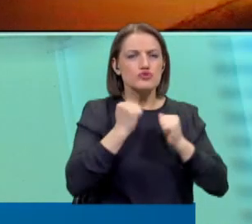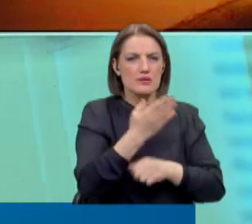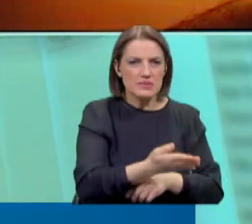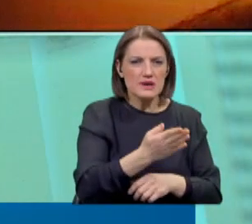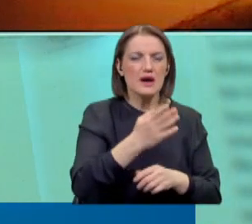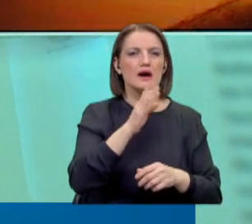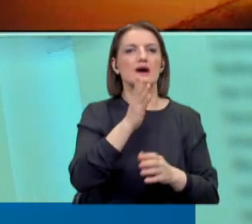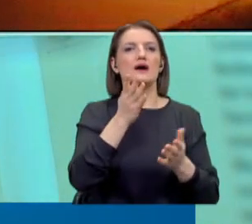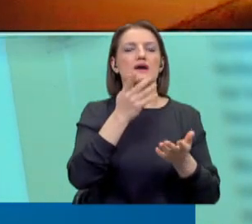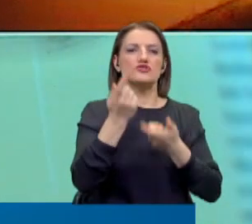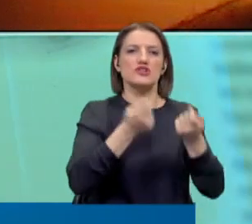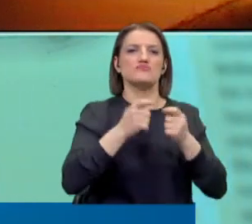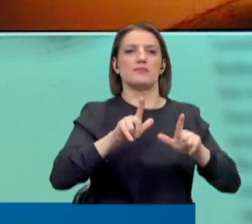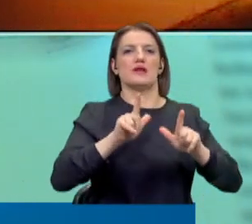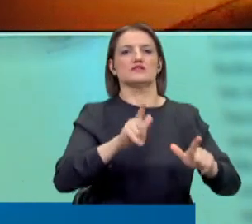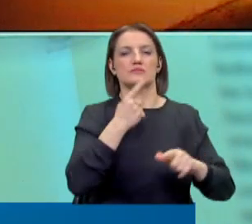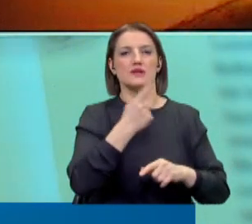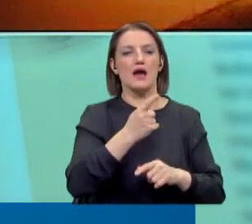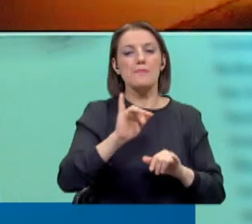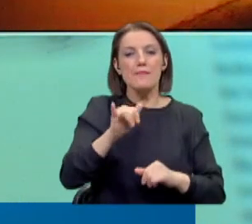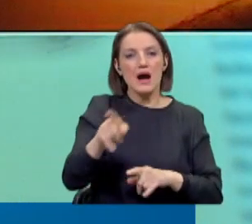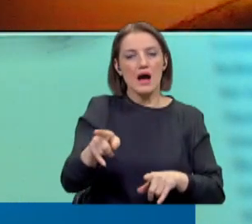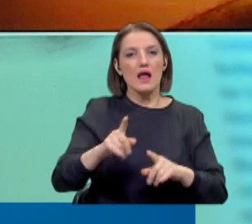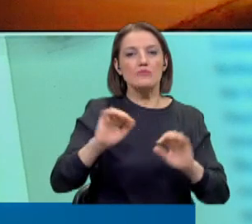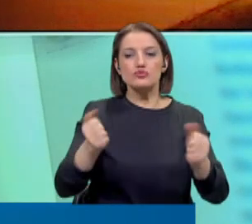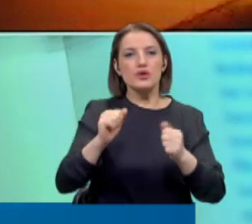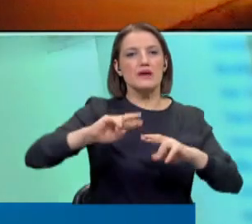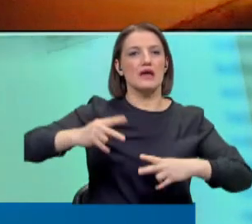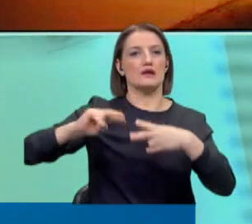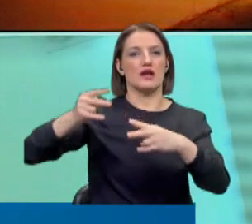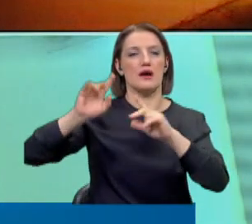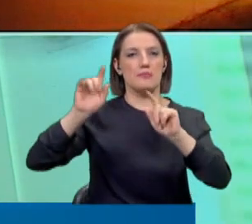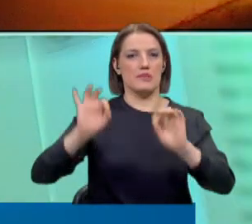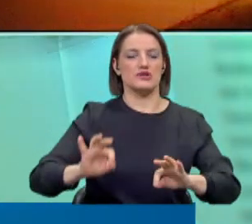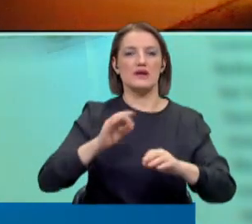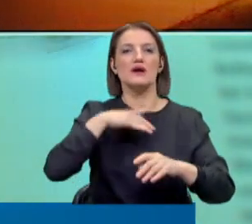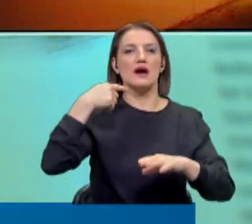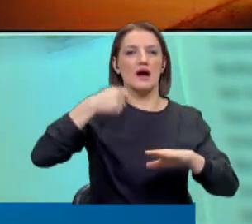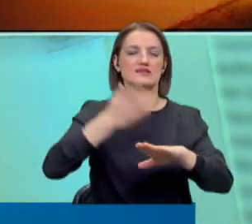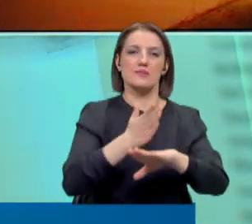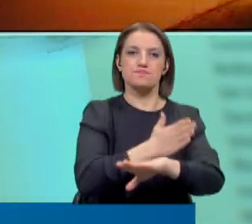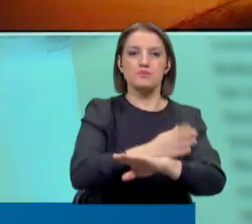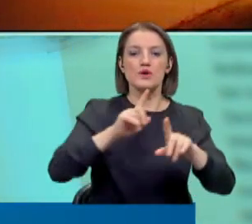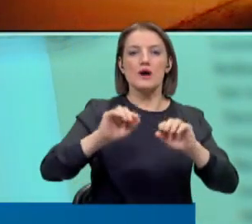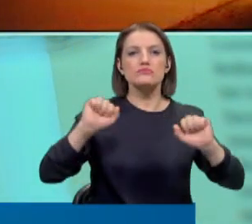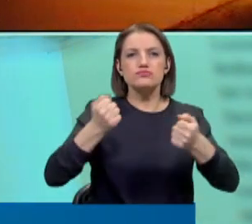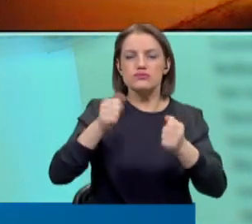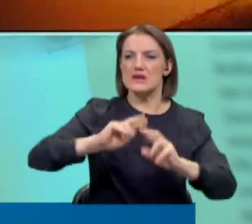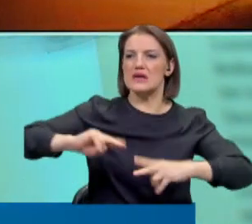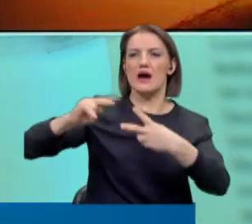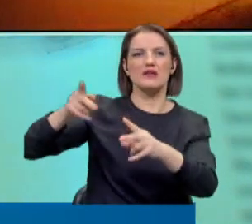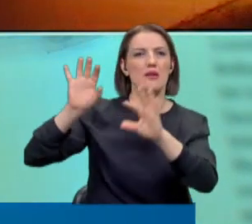Bakkal dolaplarını iade etmeye başladı. Kasaplar dolaplarını çalıştıramıyor. Terzi ütüsünü açmaya korkuyor dedi.